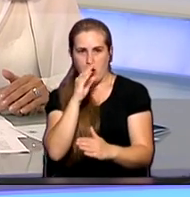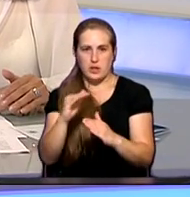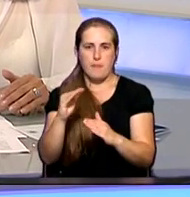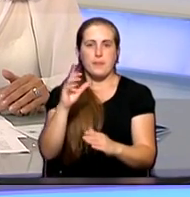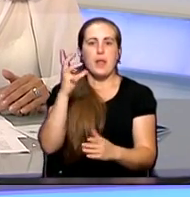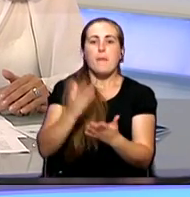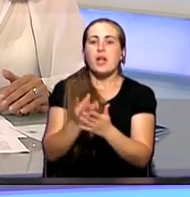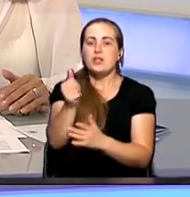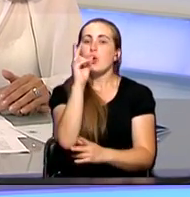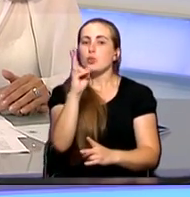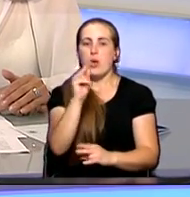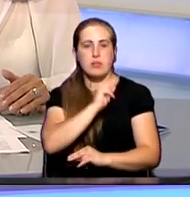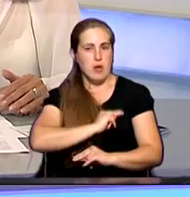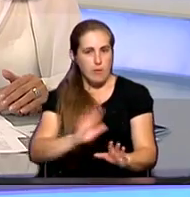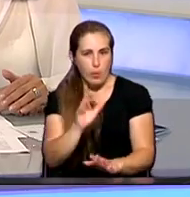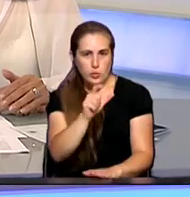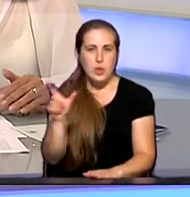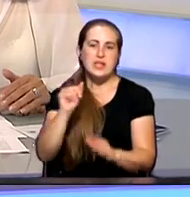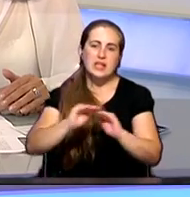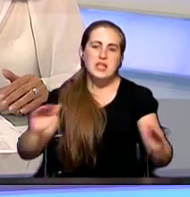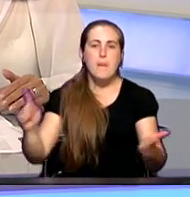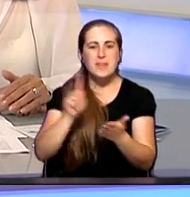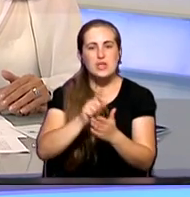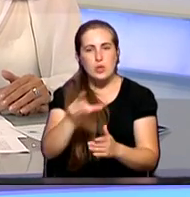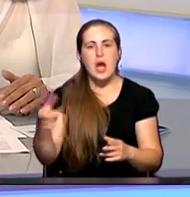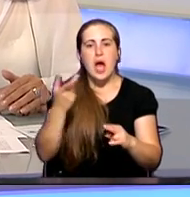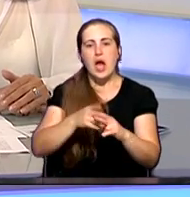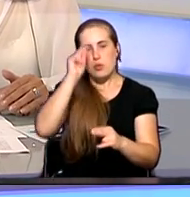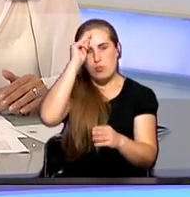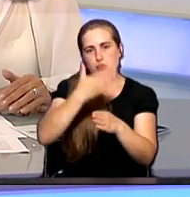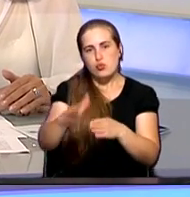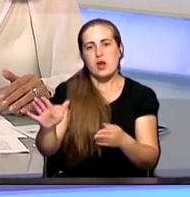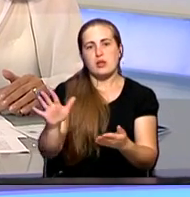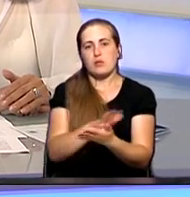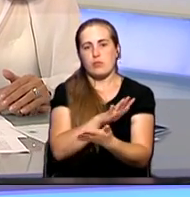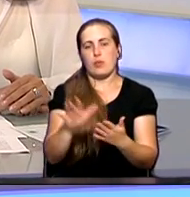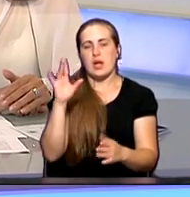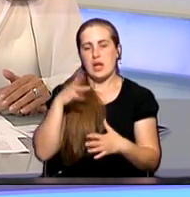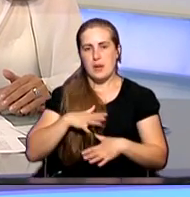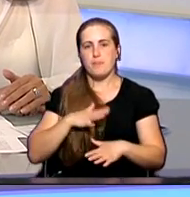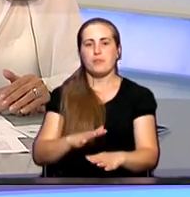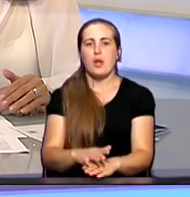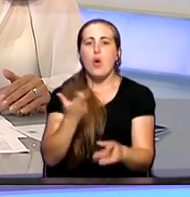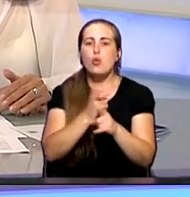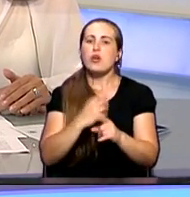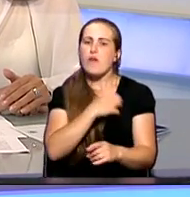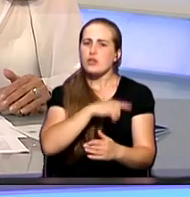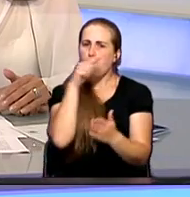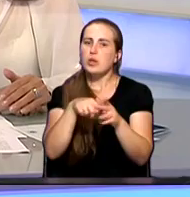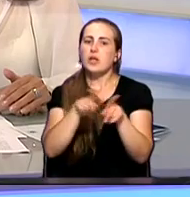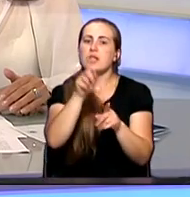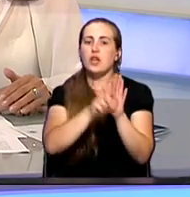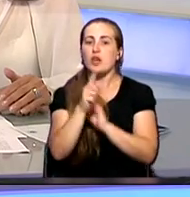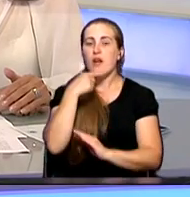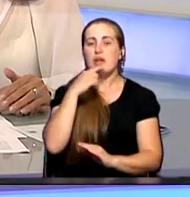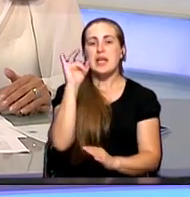Плательщиком за неработающее население, за детей, за пенсионеров является бюджет Республики Крым. Очень важный вопрос, вот как раз вы начали о нем говорить. То